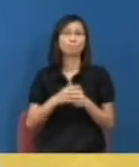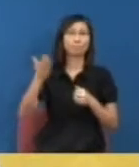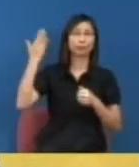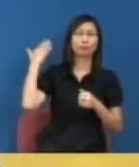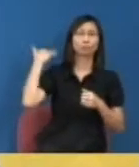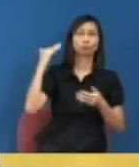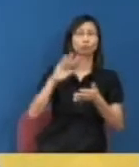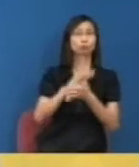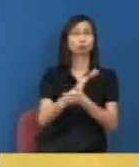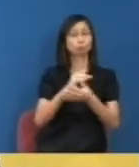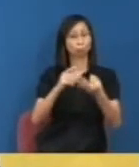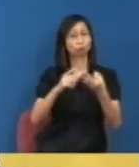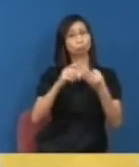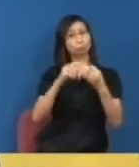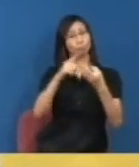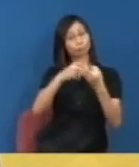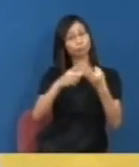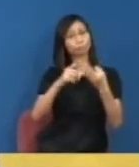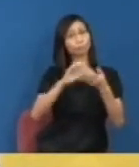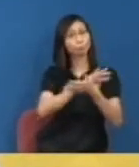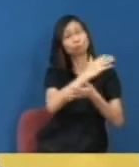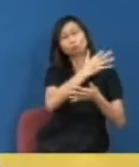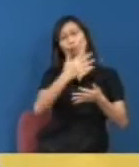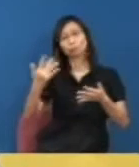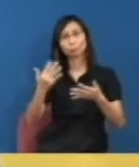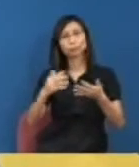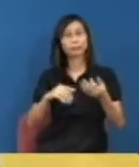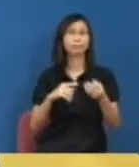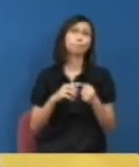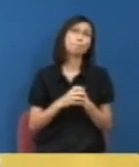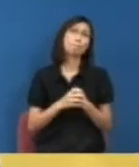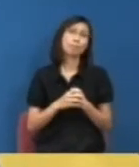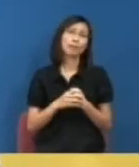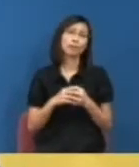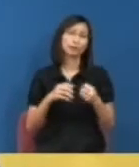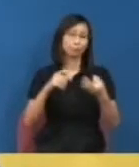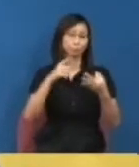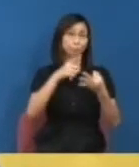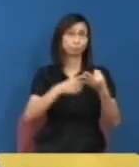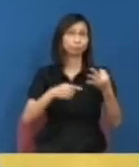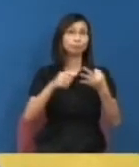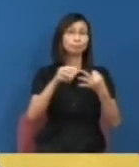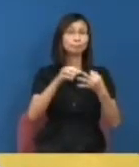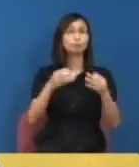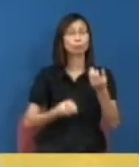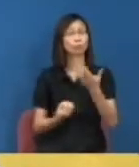分泰校長甚至用外國的例子就是應該是七十年代尼克遜是拒絕見